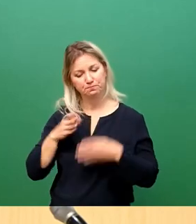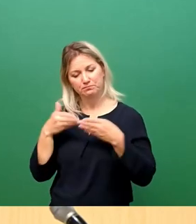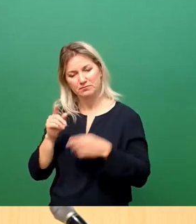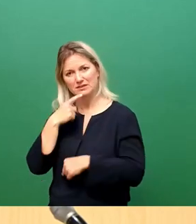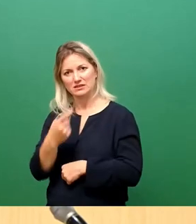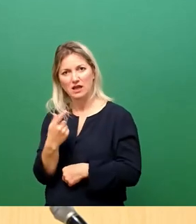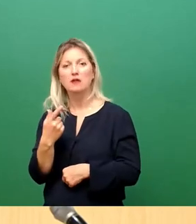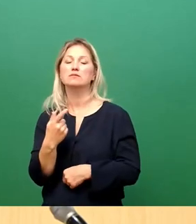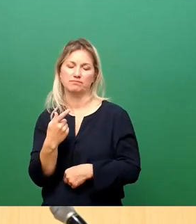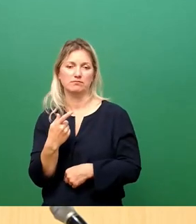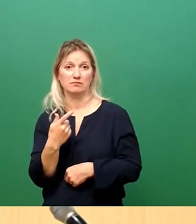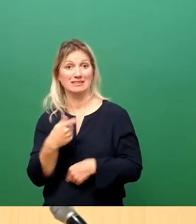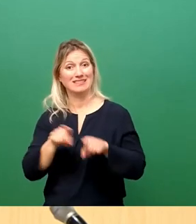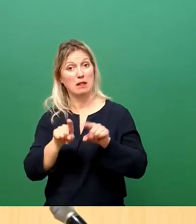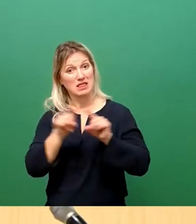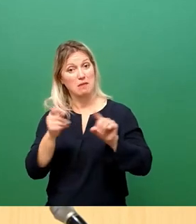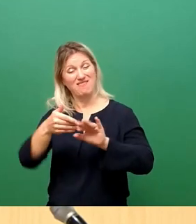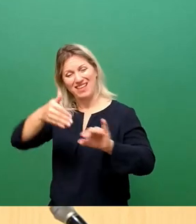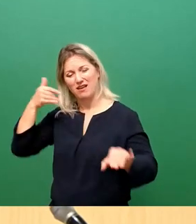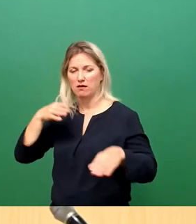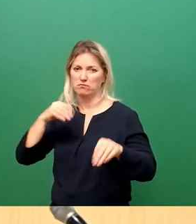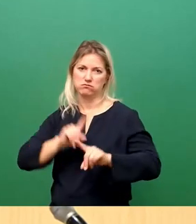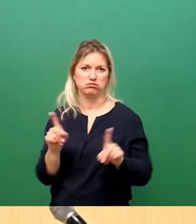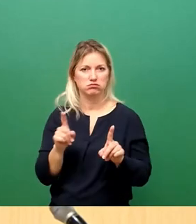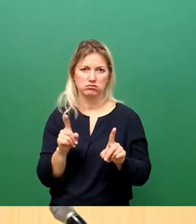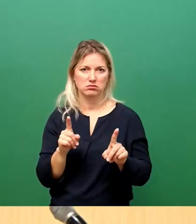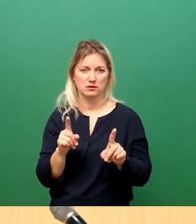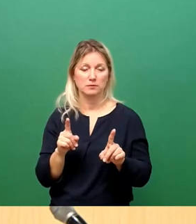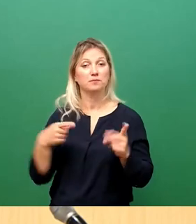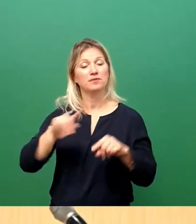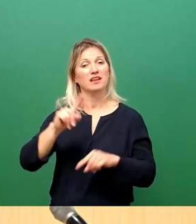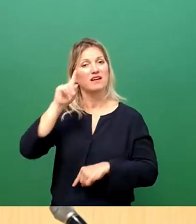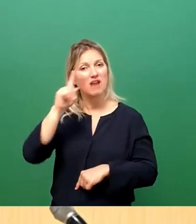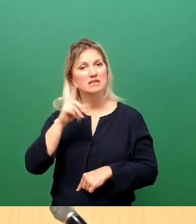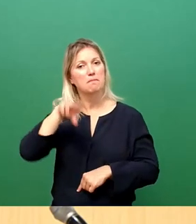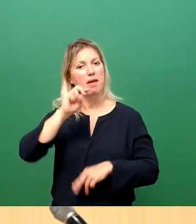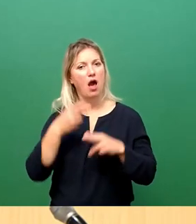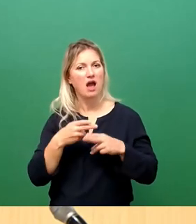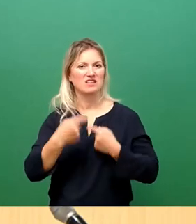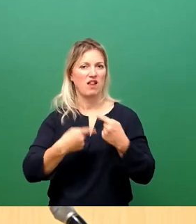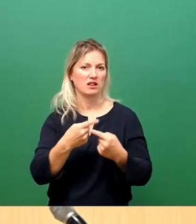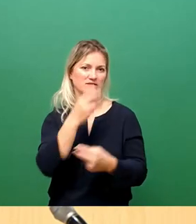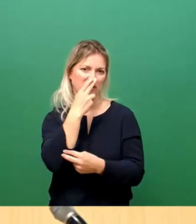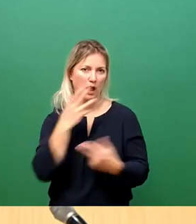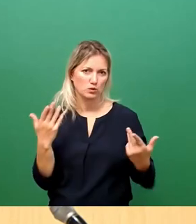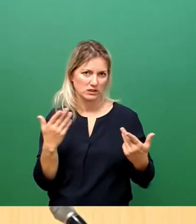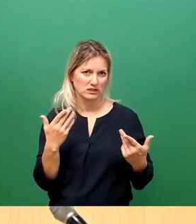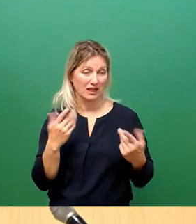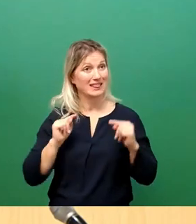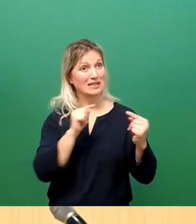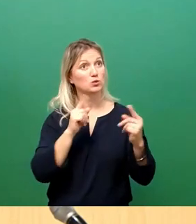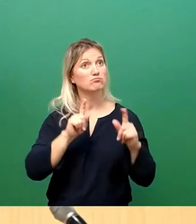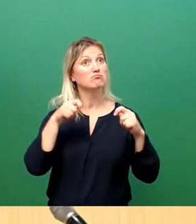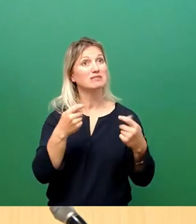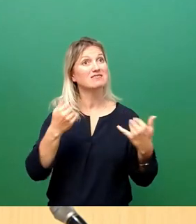wieder aufmachen. Wir alle wissen, wie die Mehrheitsverhältnisse in diesem Stadtrat ist. Wir alle wissen, wie Diskussionen hier auch laufen. Ich habe tatsächlich ein weit auch